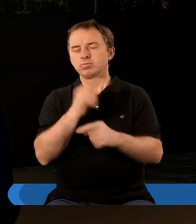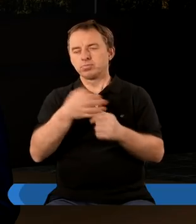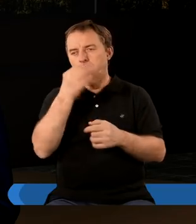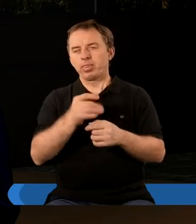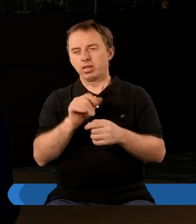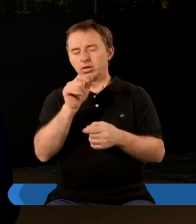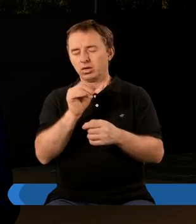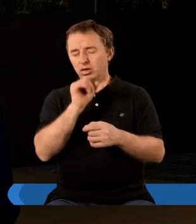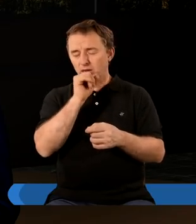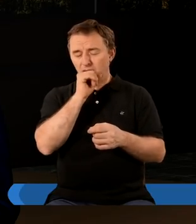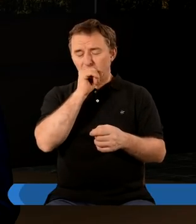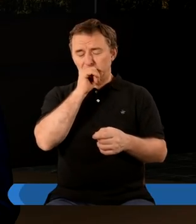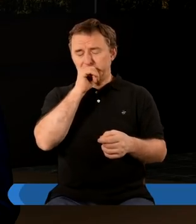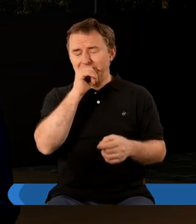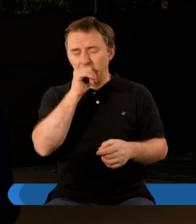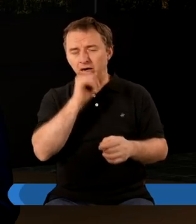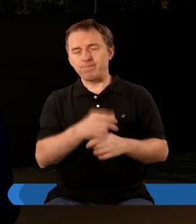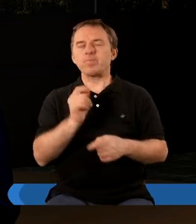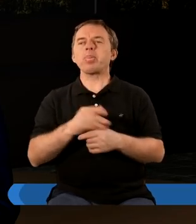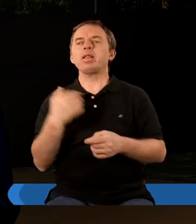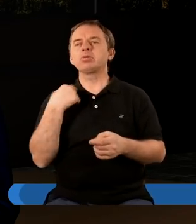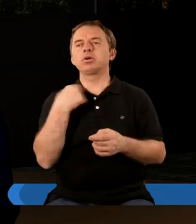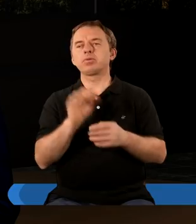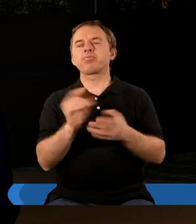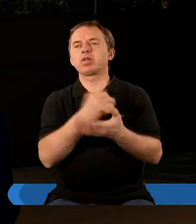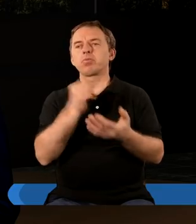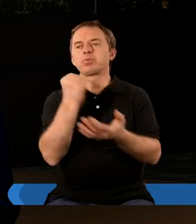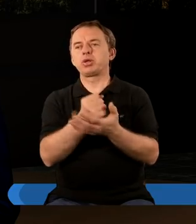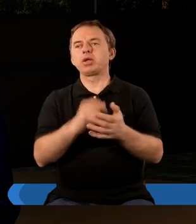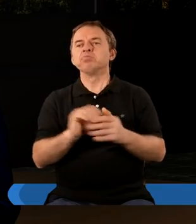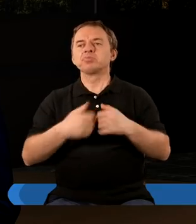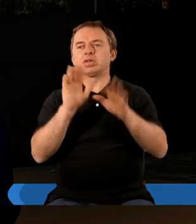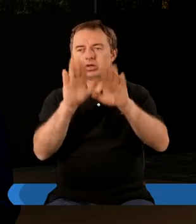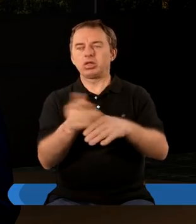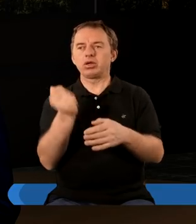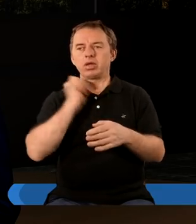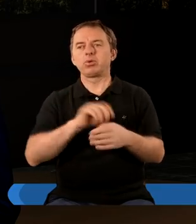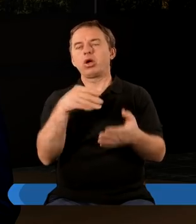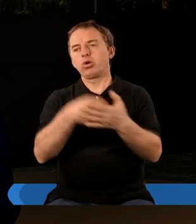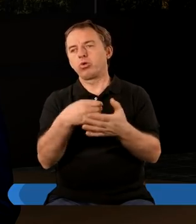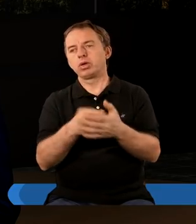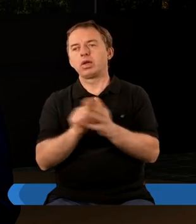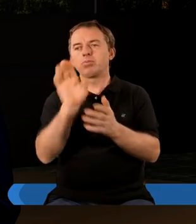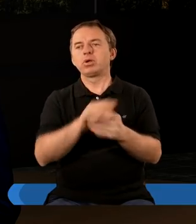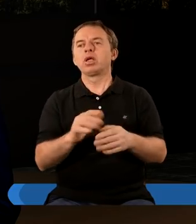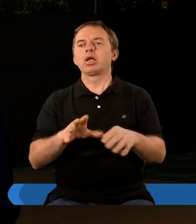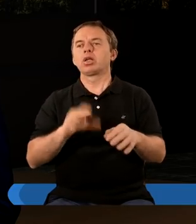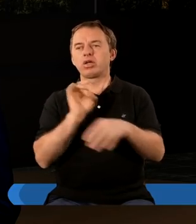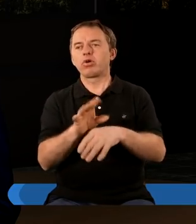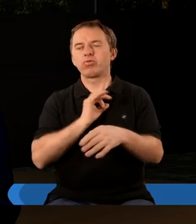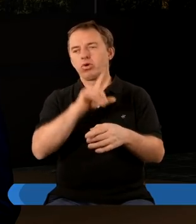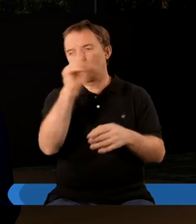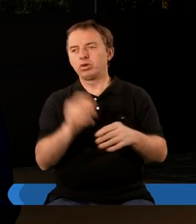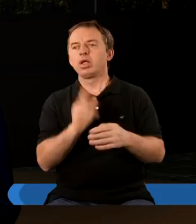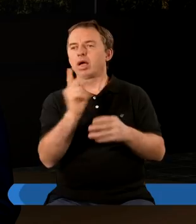nową pieśń tej treści. Godzien jest też wziąć księgę i zdjąć pieczęcie, ponieważ zostałeś zabity i odkupiłeś dla Boga krwią swoją